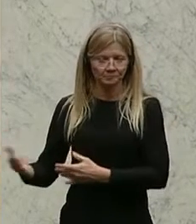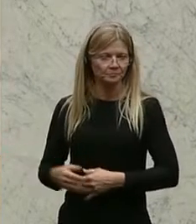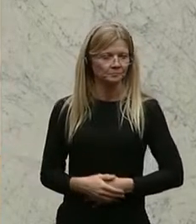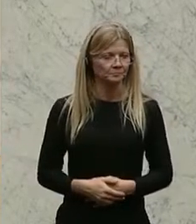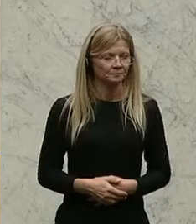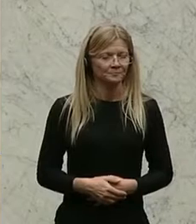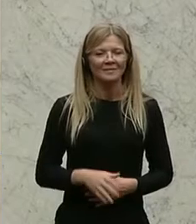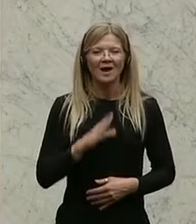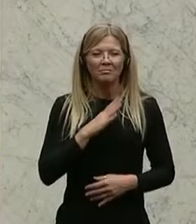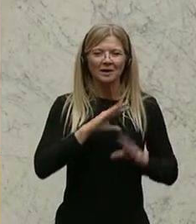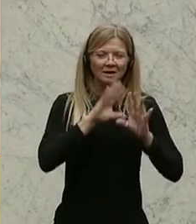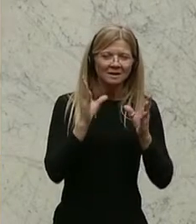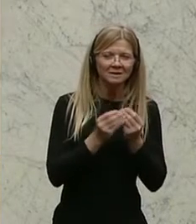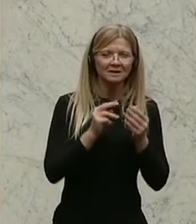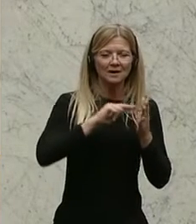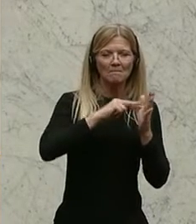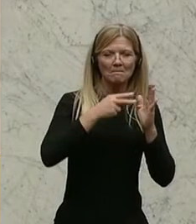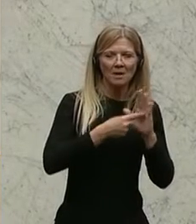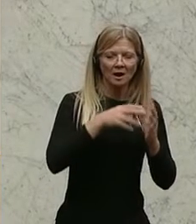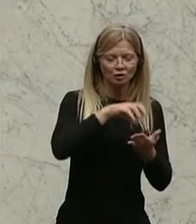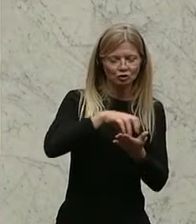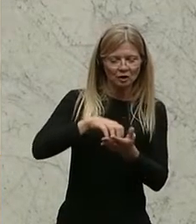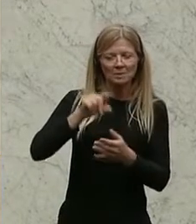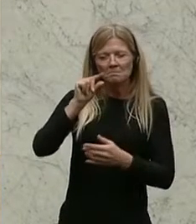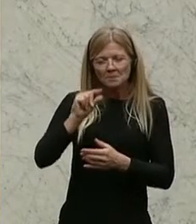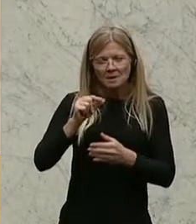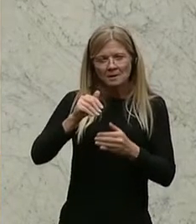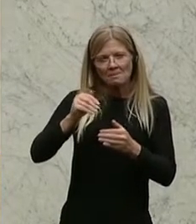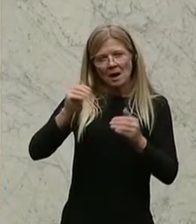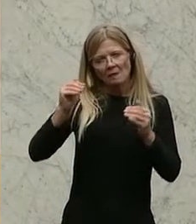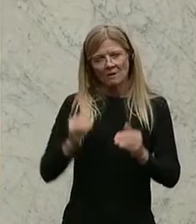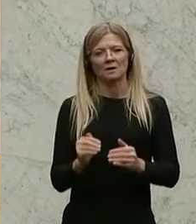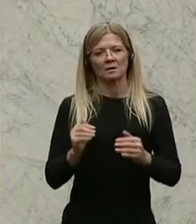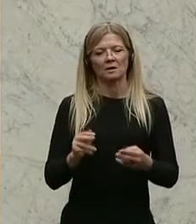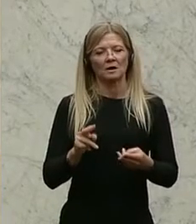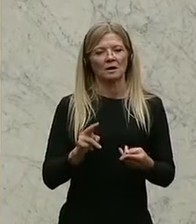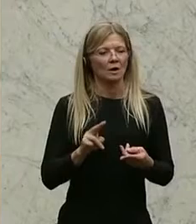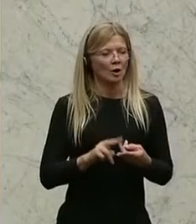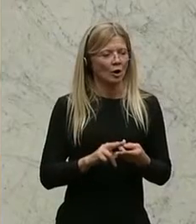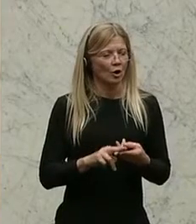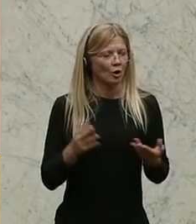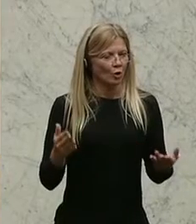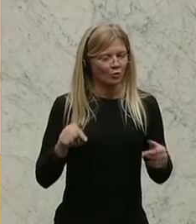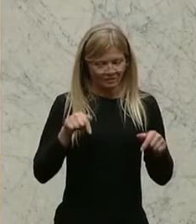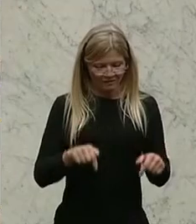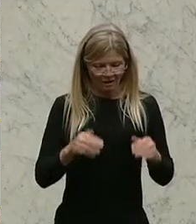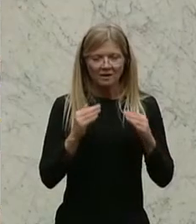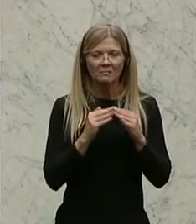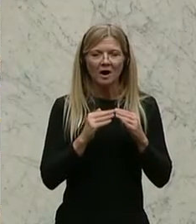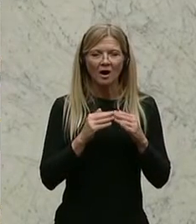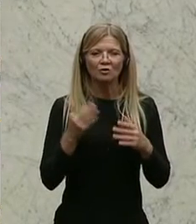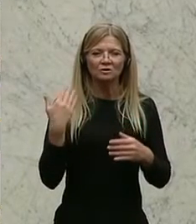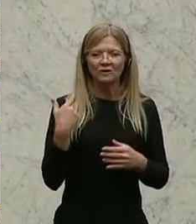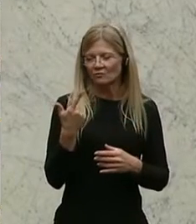Planstellen ein minimaler Rückgang zu verzeichnen ist. Und wir haben, Herr Bundesminister, erst vor zwei Wochen hier im Haus beschlossen, eine Änderung